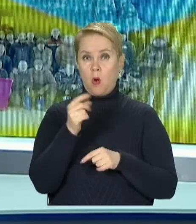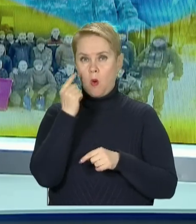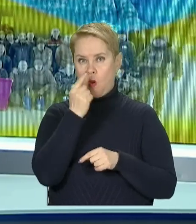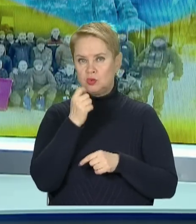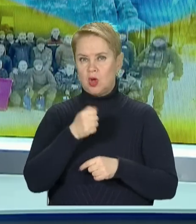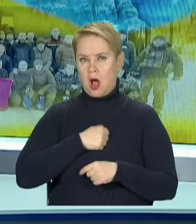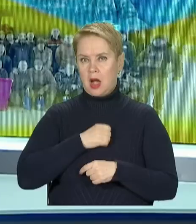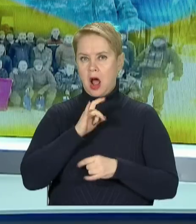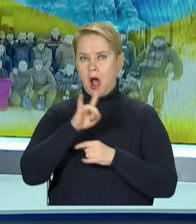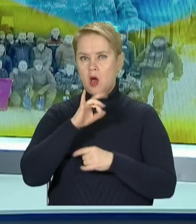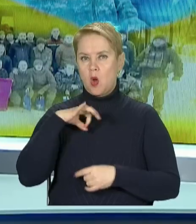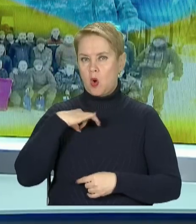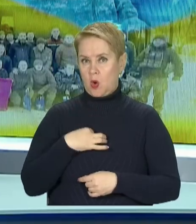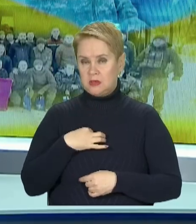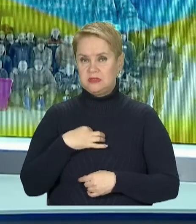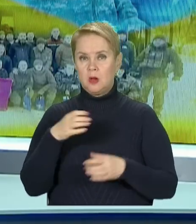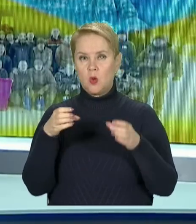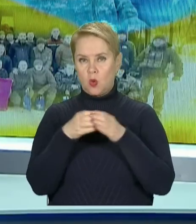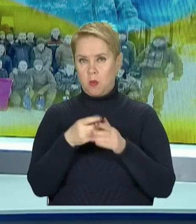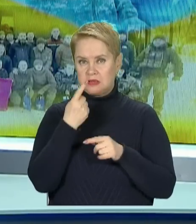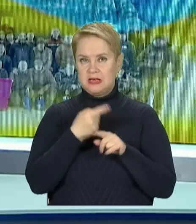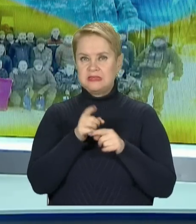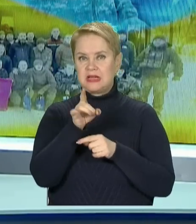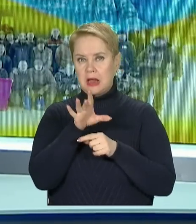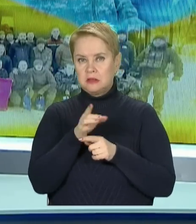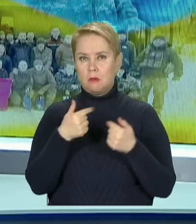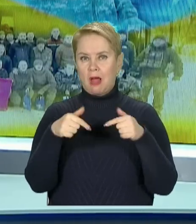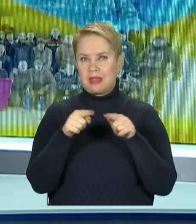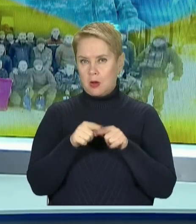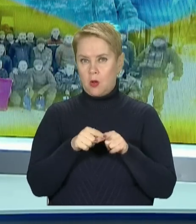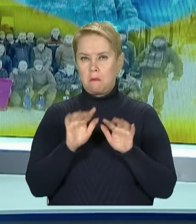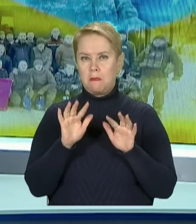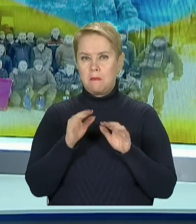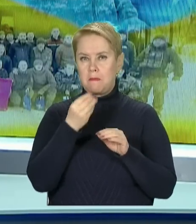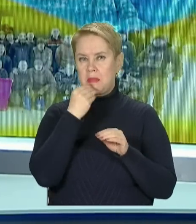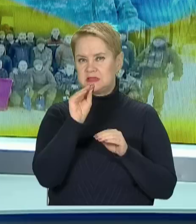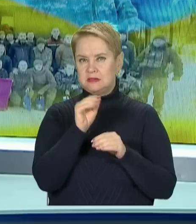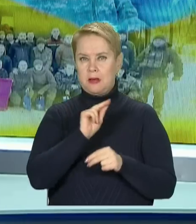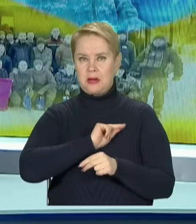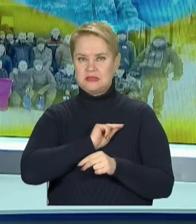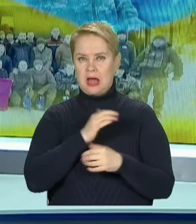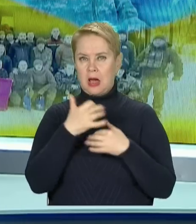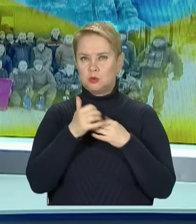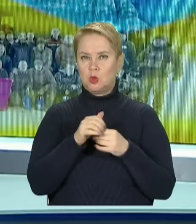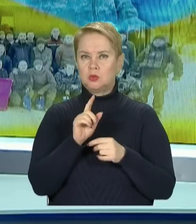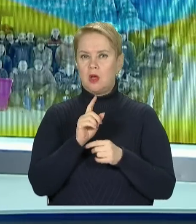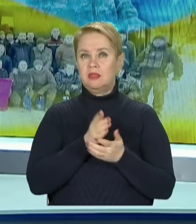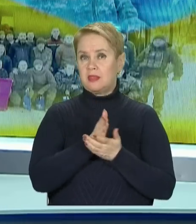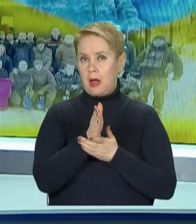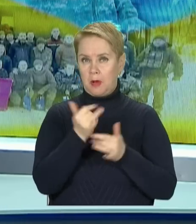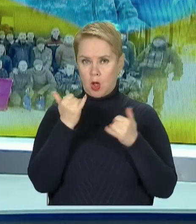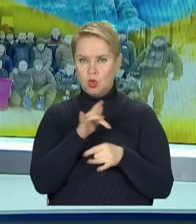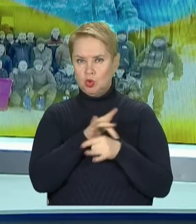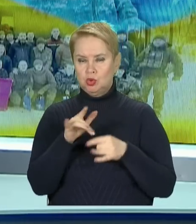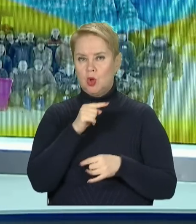армії аеророзвідку. Зведена група одного зі стрілецьких батальйонів близьковично працювала на Херсонському напрямку, а нині